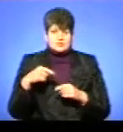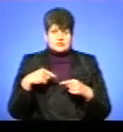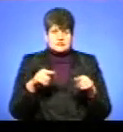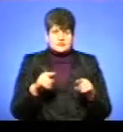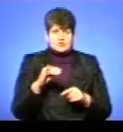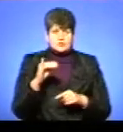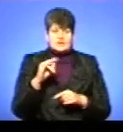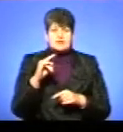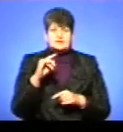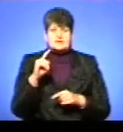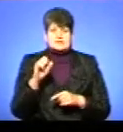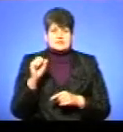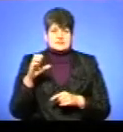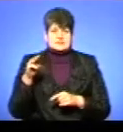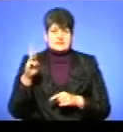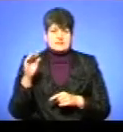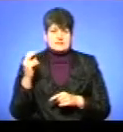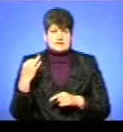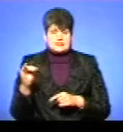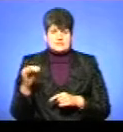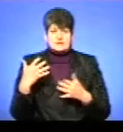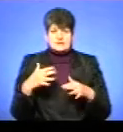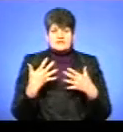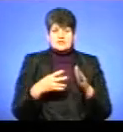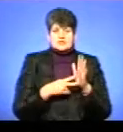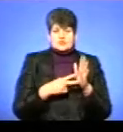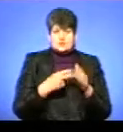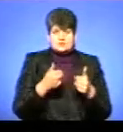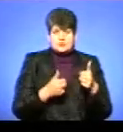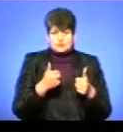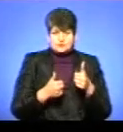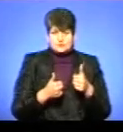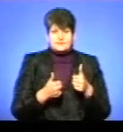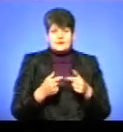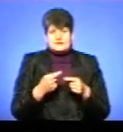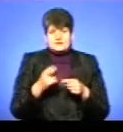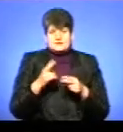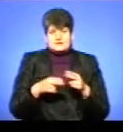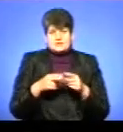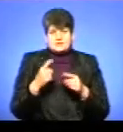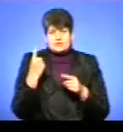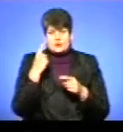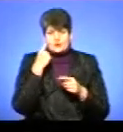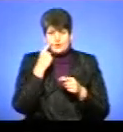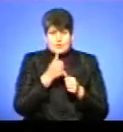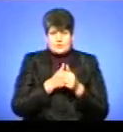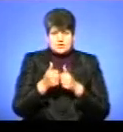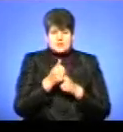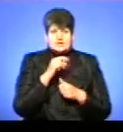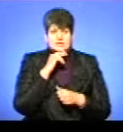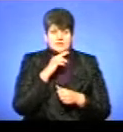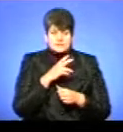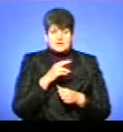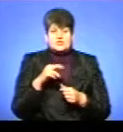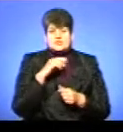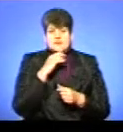Заставецький. Це вже сьомий тур, і це доволі ключова ігра. Практично ми на одну очку обережали в Чернівецьку команду, і